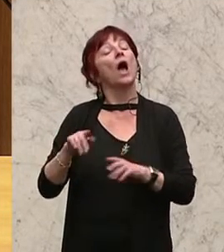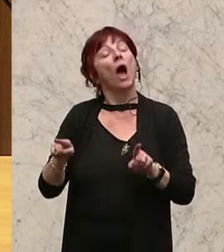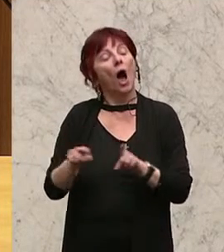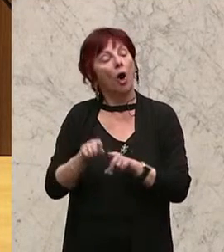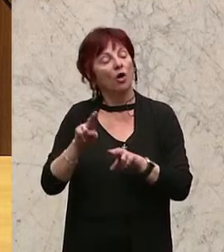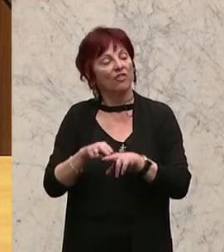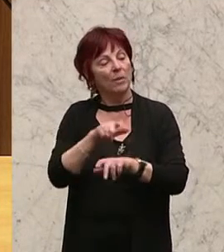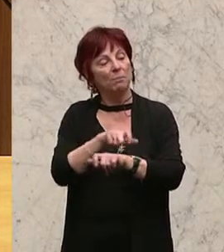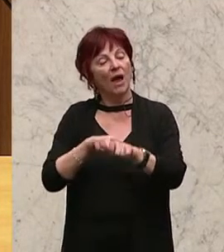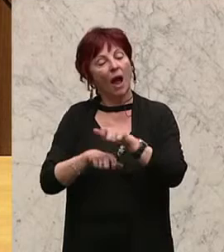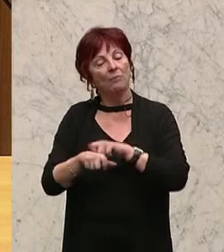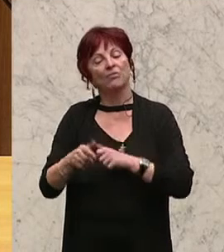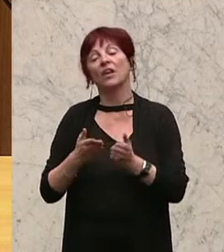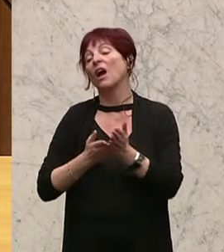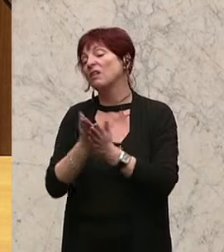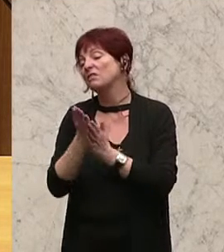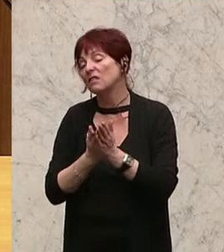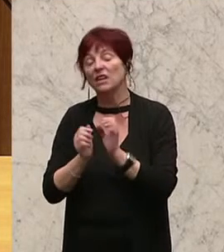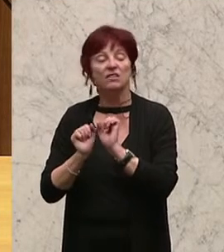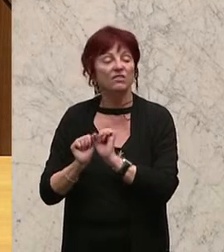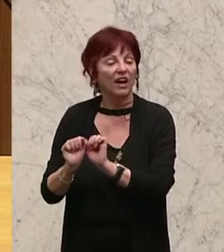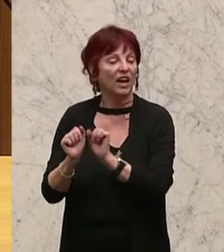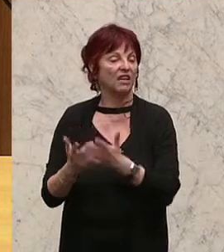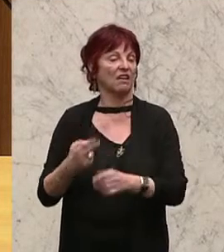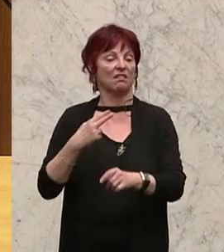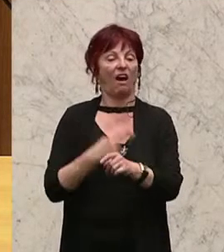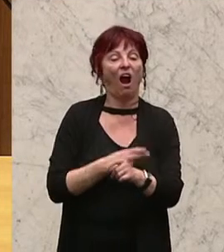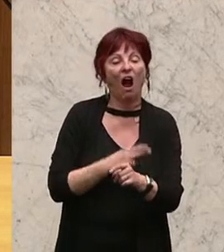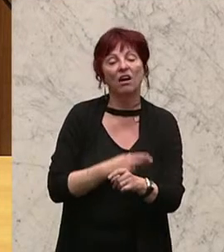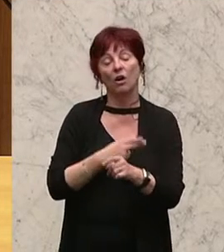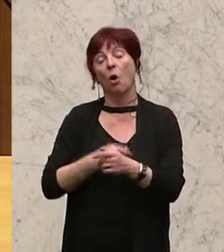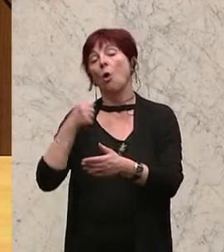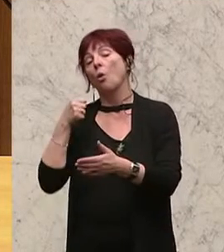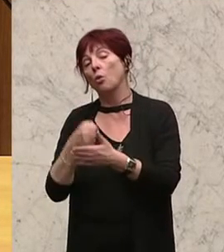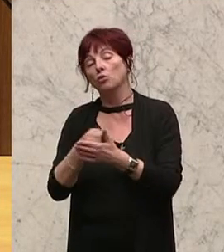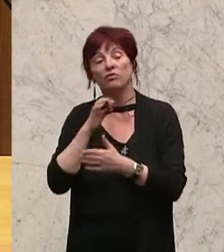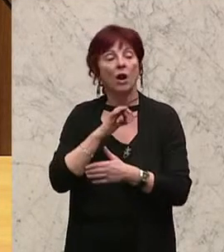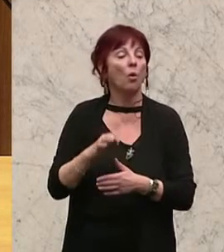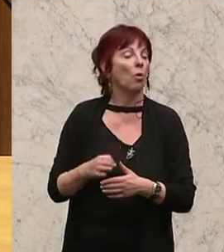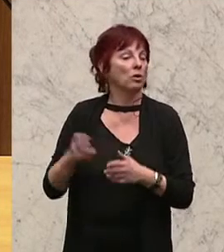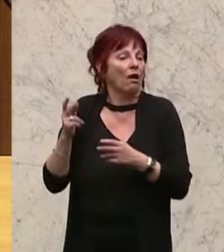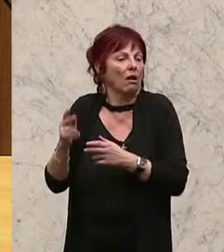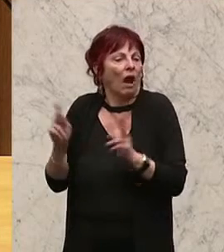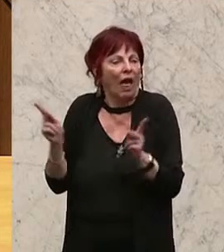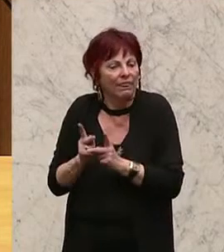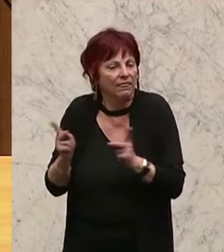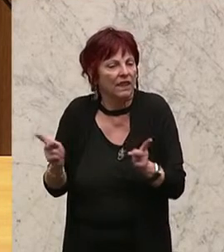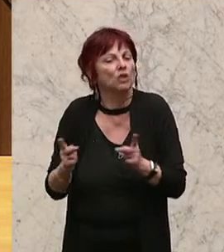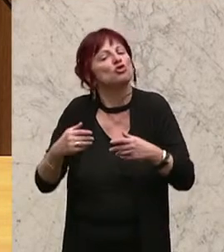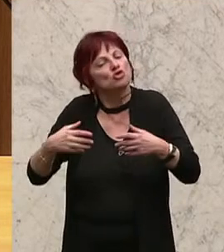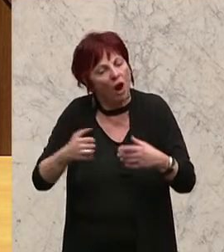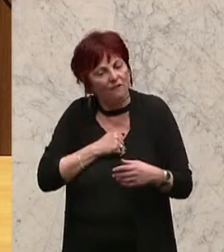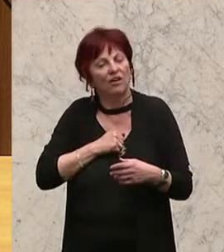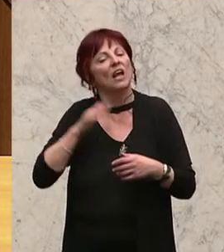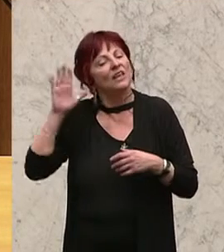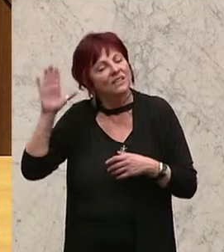wegen einer Dienstverhinderung durch Krankheit, Unfall oder Gebrächen überhaupt nicht in der Lage war, den Erholungsurlaub zu